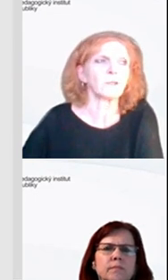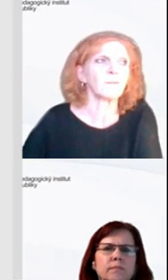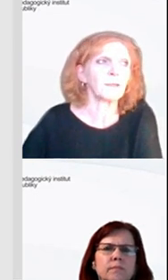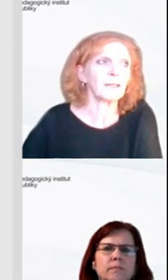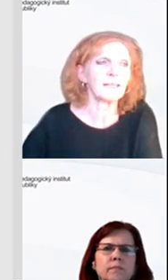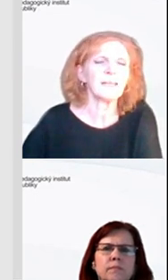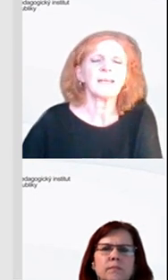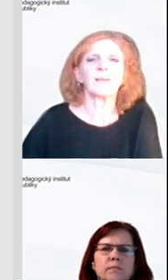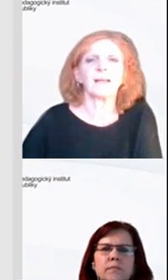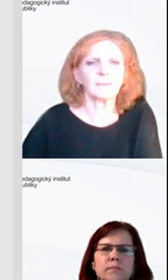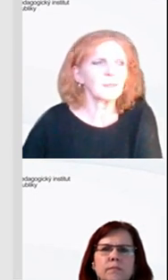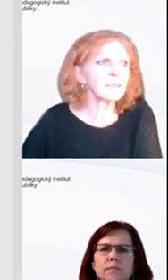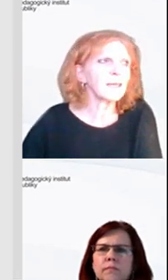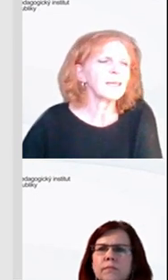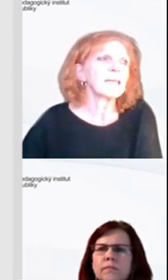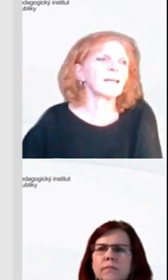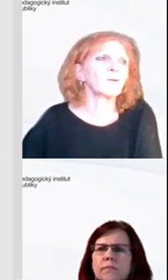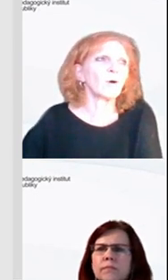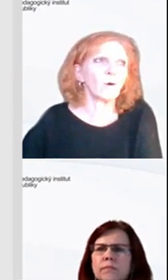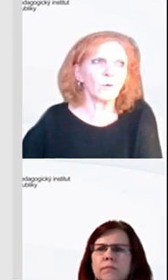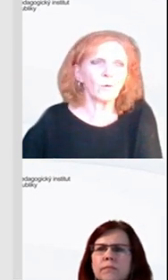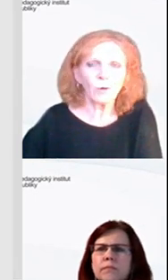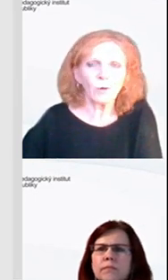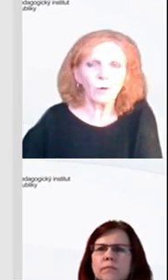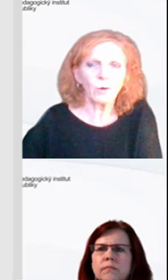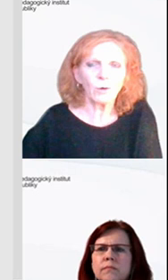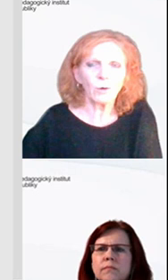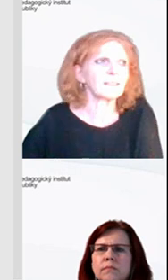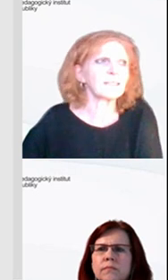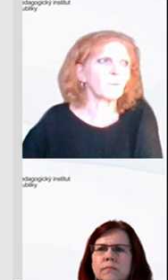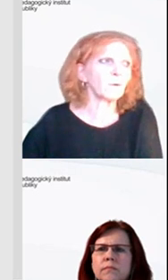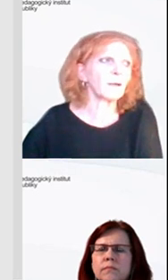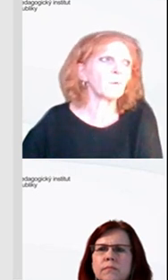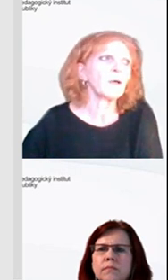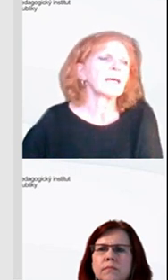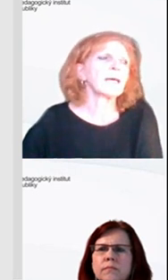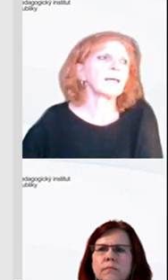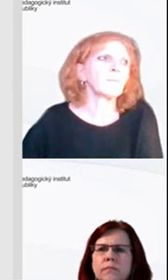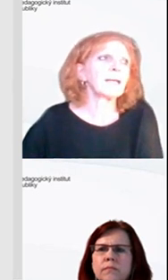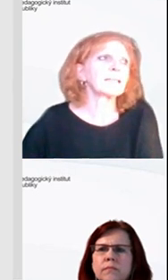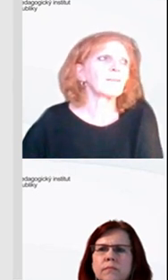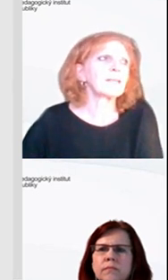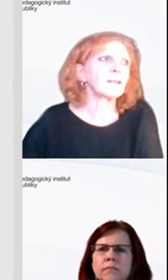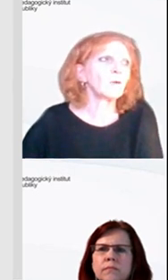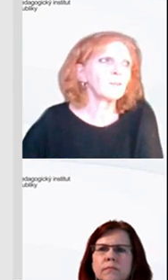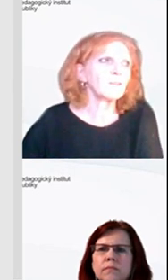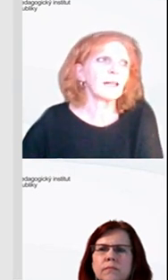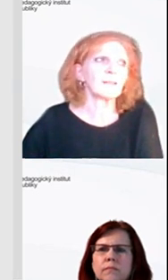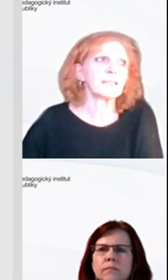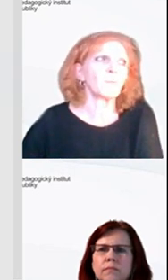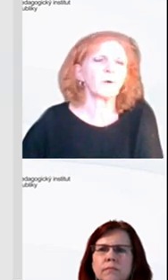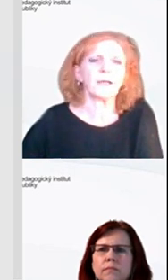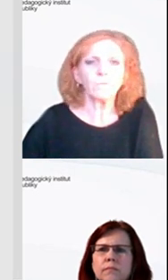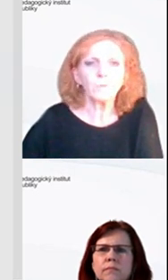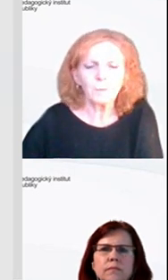to znamená již před dvěmi lety velké změně. Do toho kurikula, do toho vzdělávacího programu byl zaveden nový